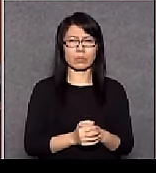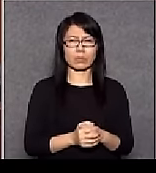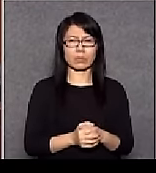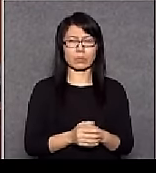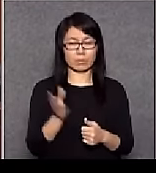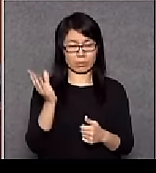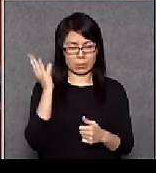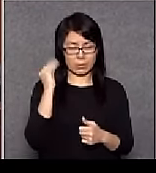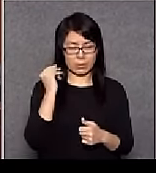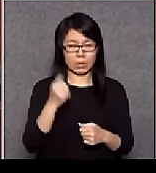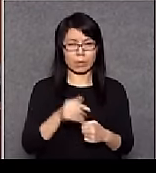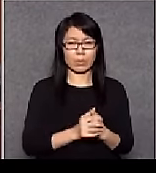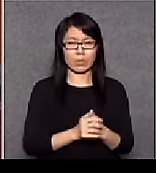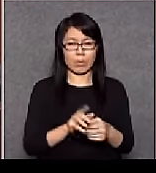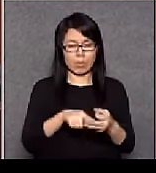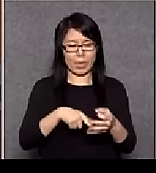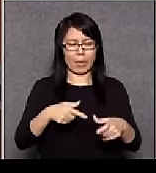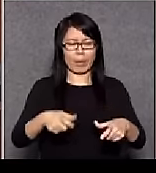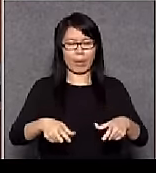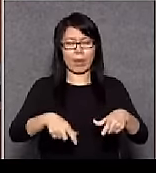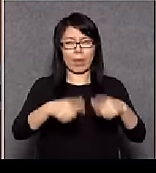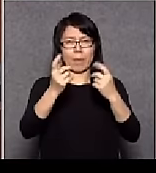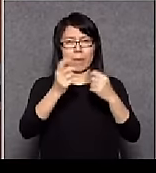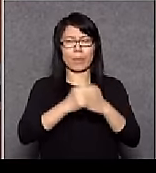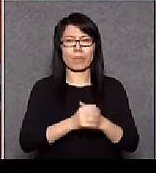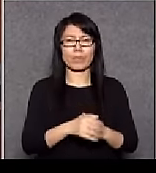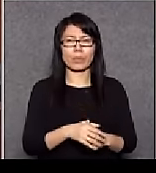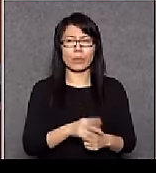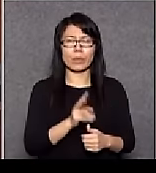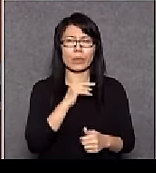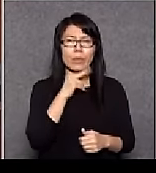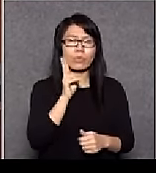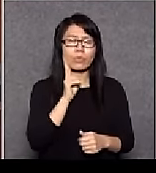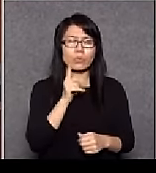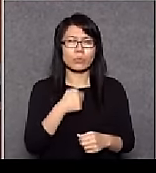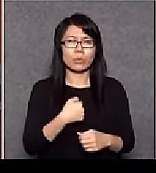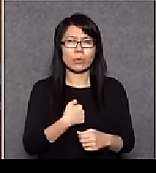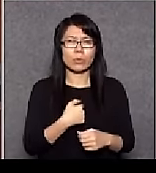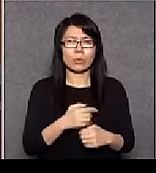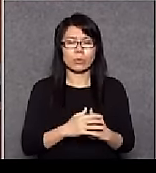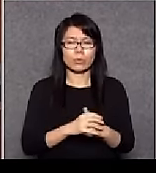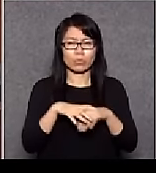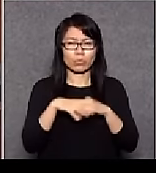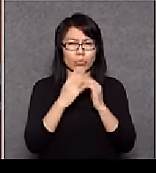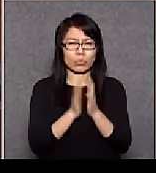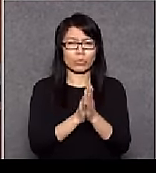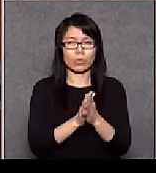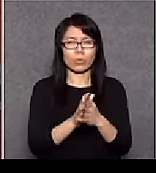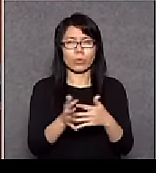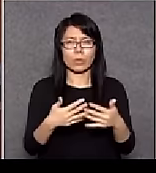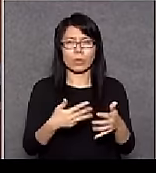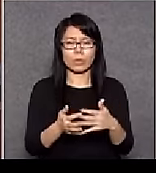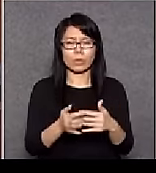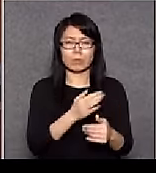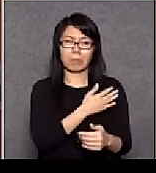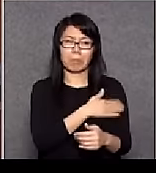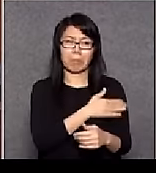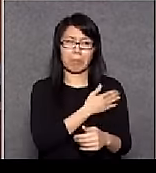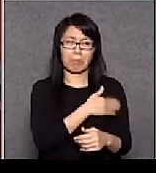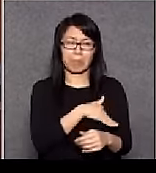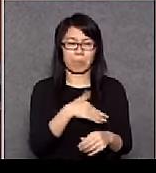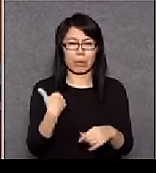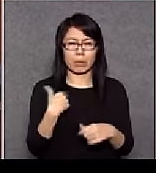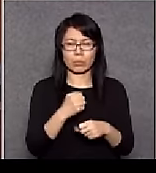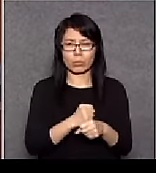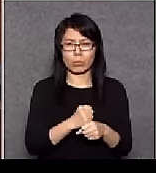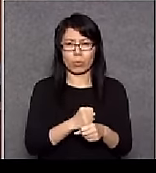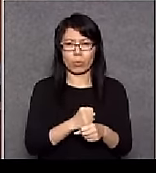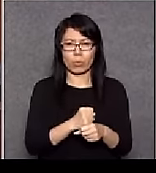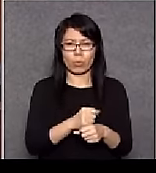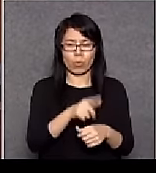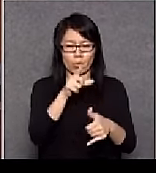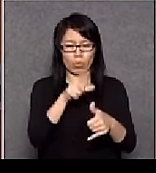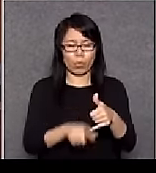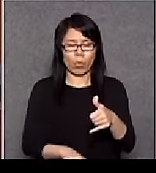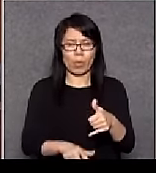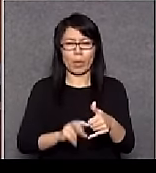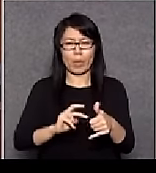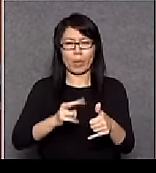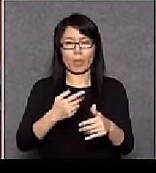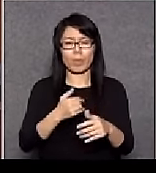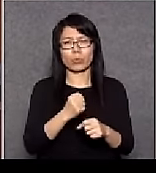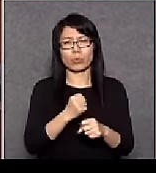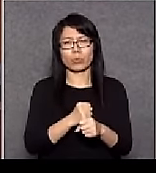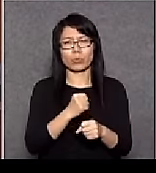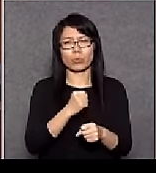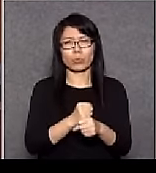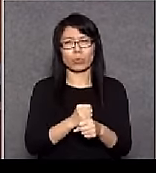林煥江講過如果我們把所有事情不負責去做很過人化去做